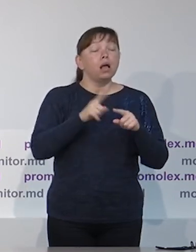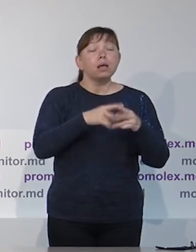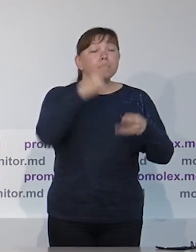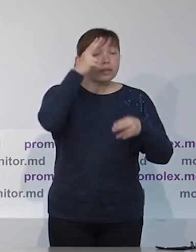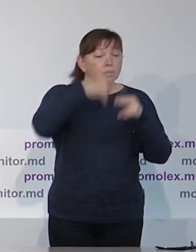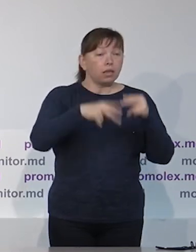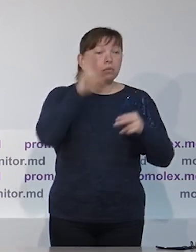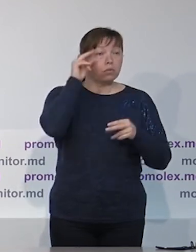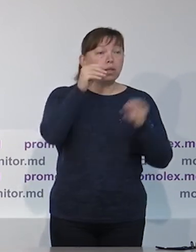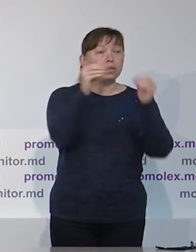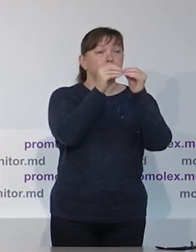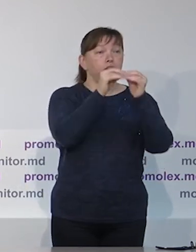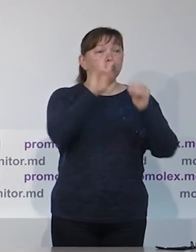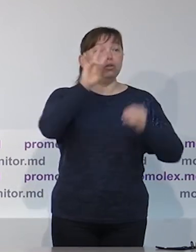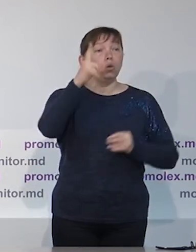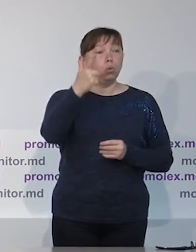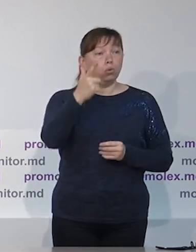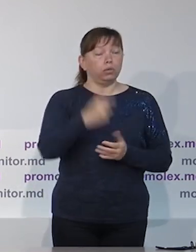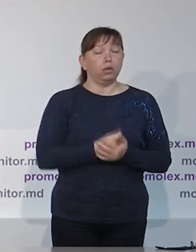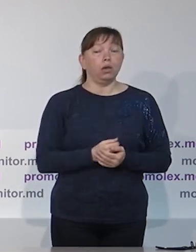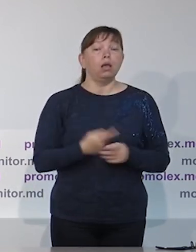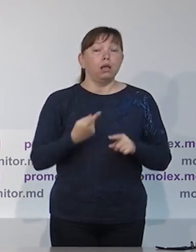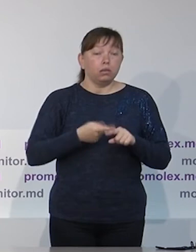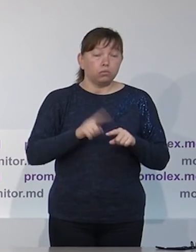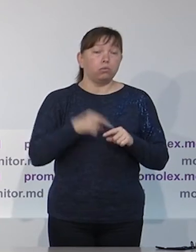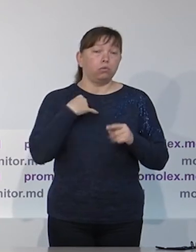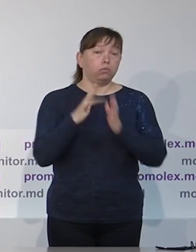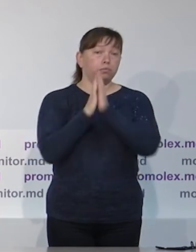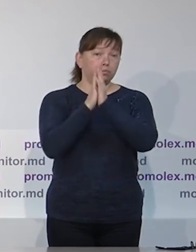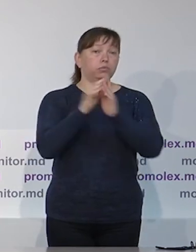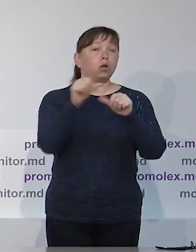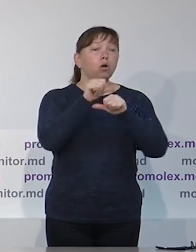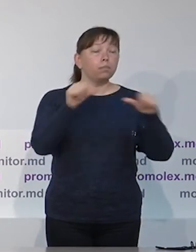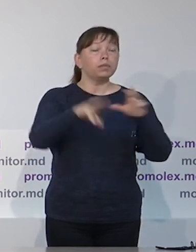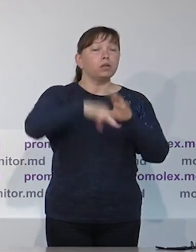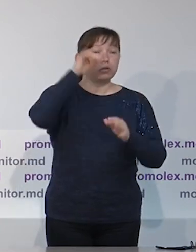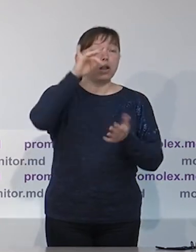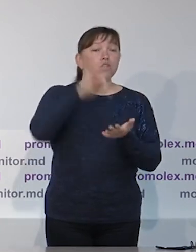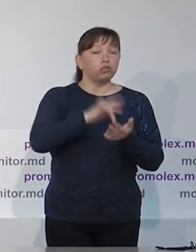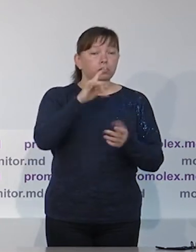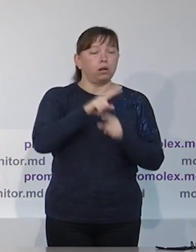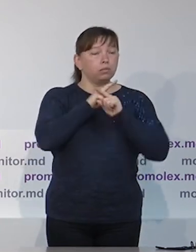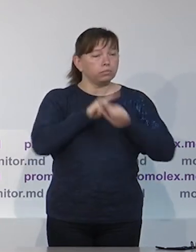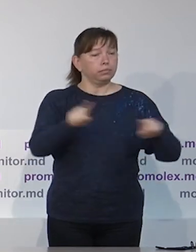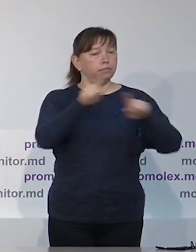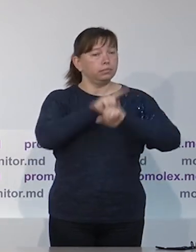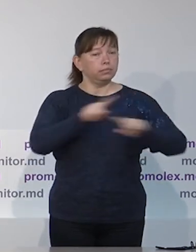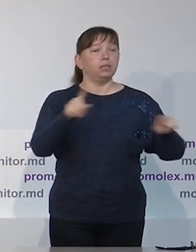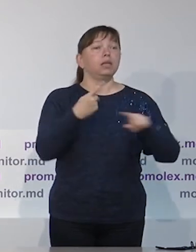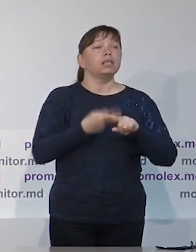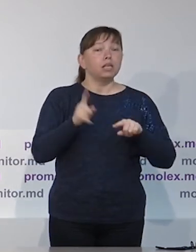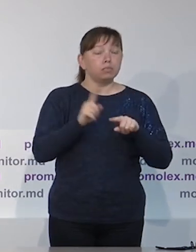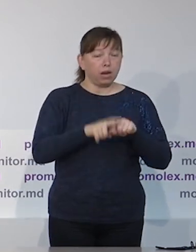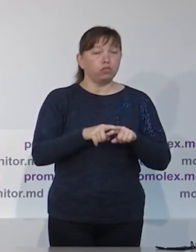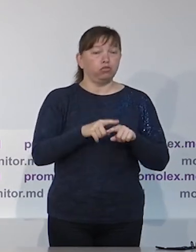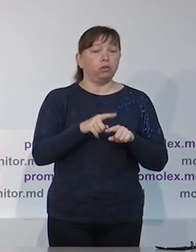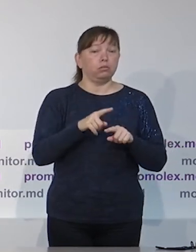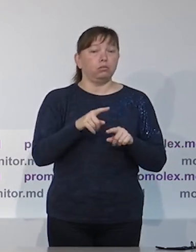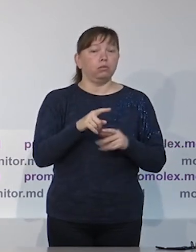с 7 мая открылась процедура по заявлению нового места жительства, и эта